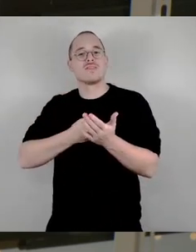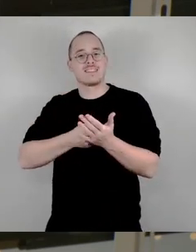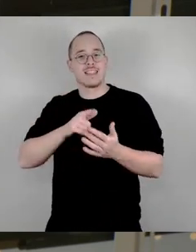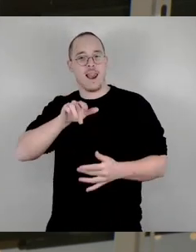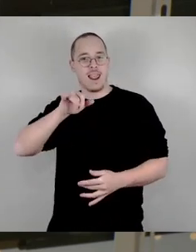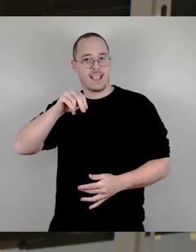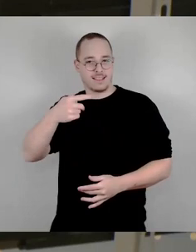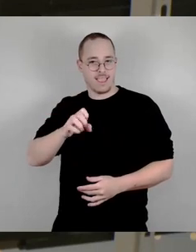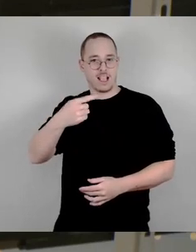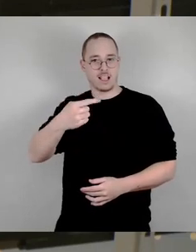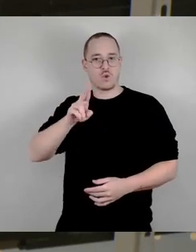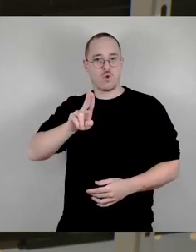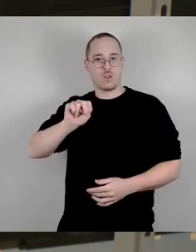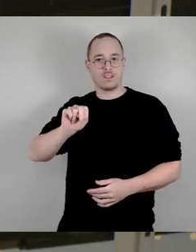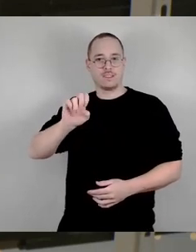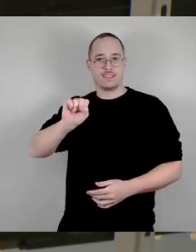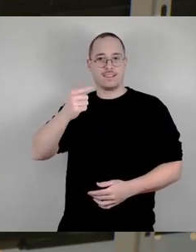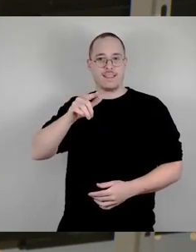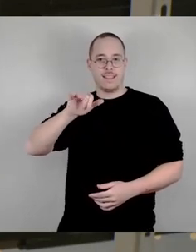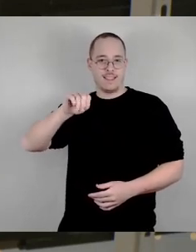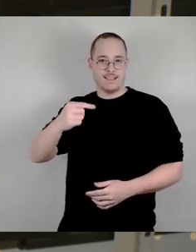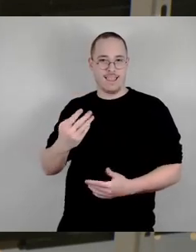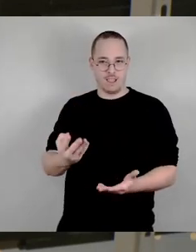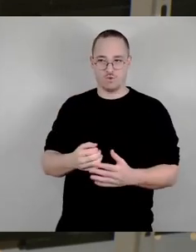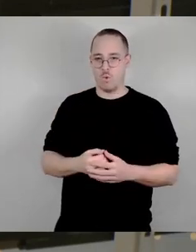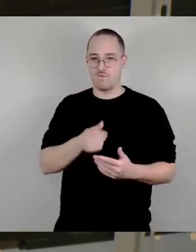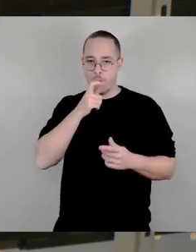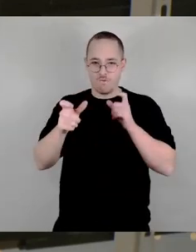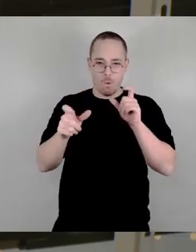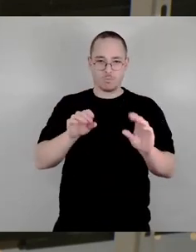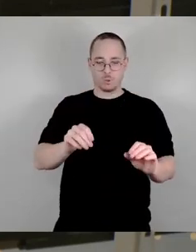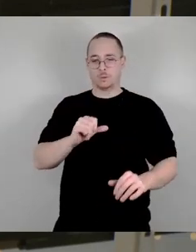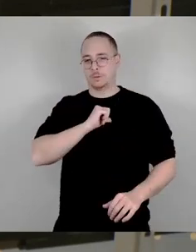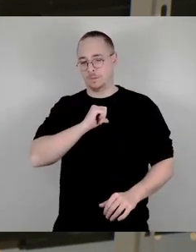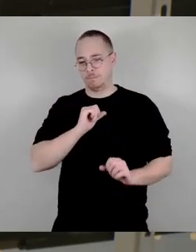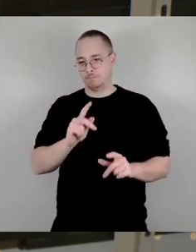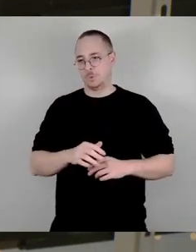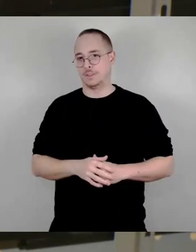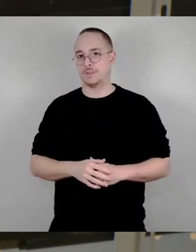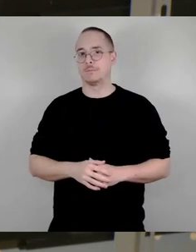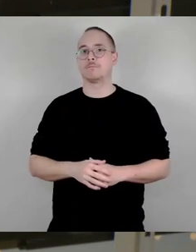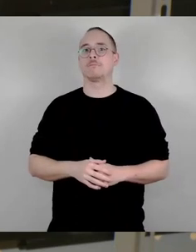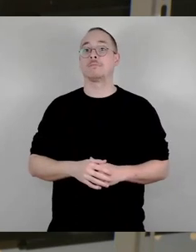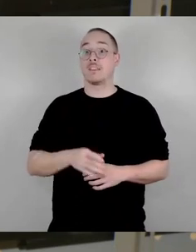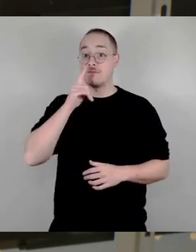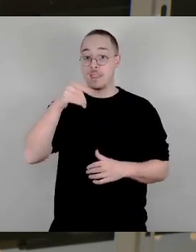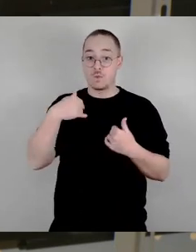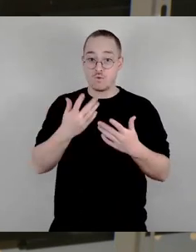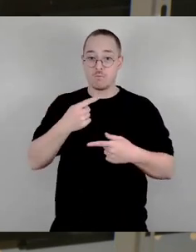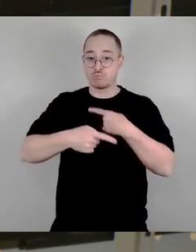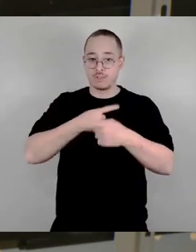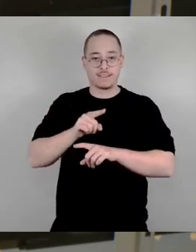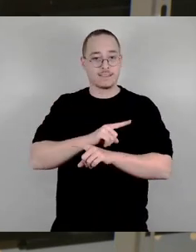dass bestimmte Dinge nicht ordentlich gelaufen sind, dass wir geradezu verpflichtet sind, das Rechnungsprüfungsamt dann